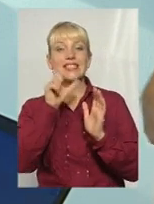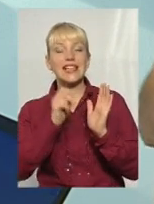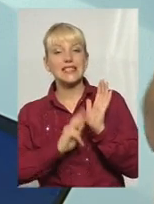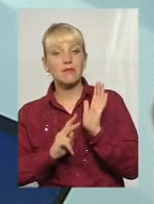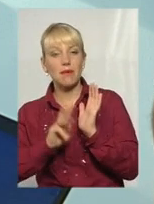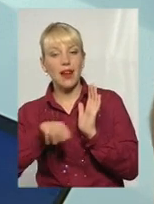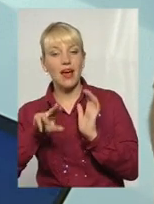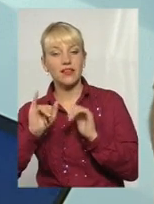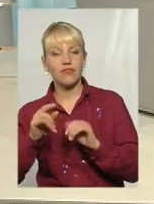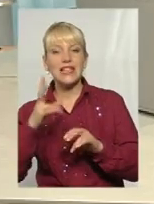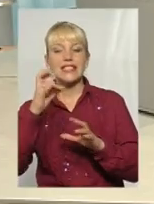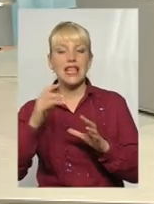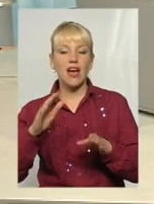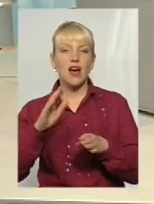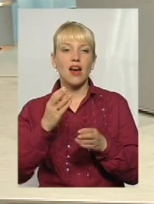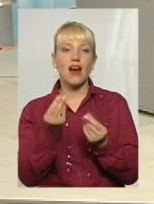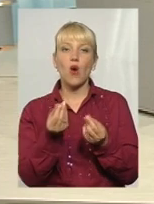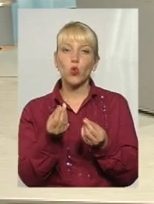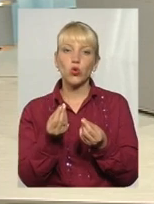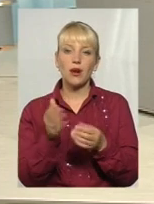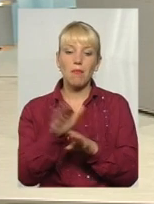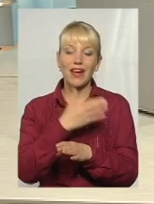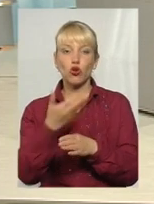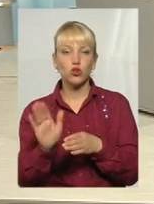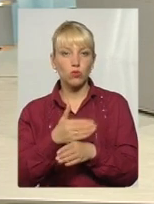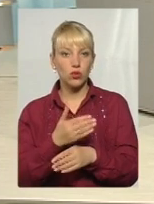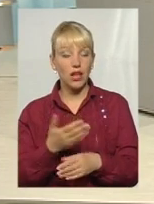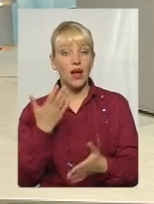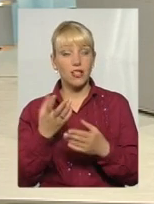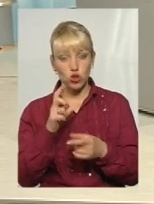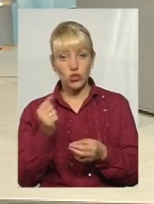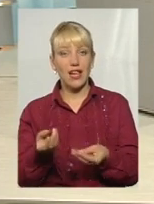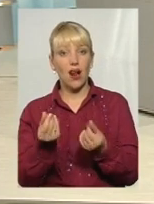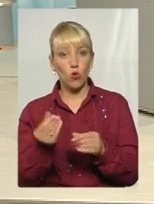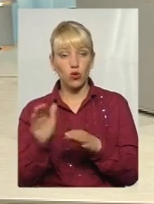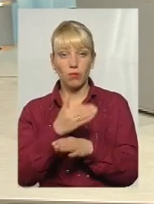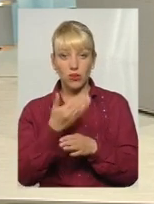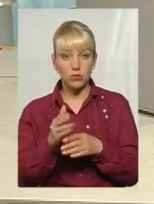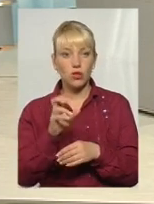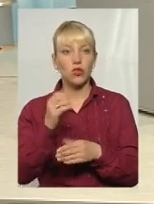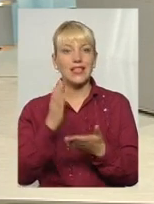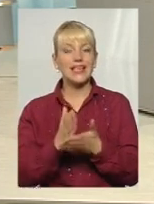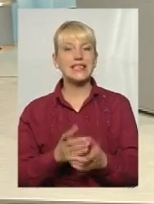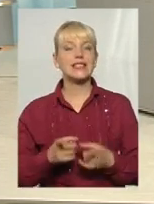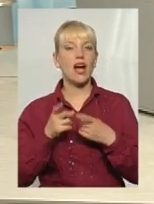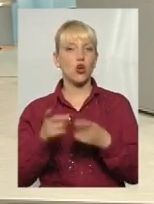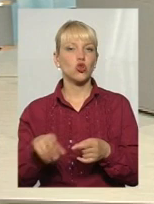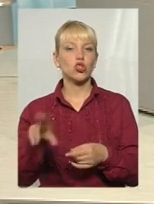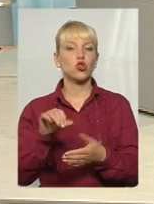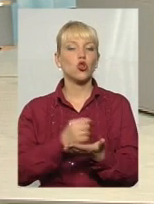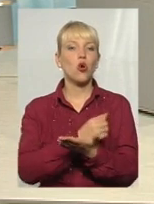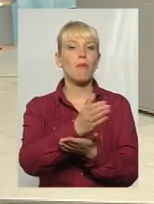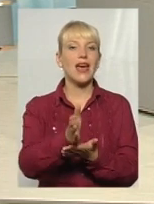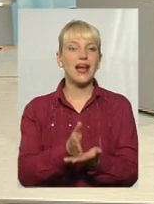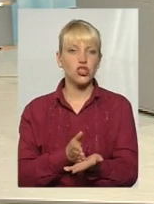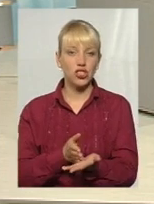за рахунок перерозподілу. Якщо за рахунок перерозподілу, то дійсно є загроза щодо мережі. І, мабуть, оцей